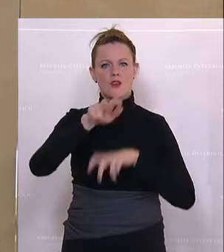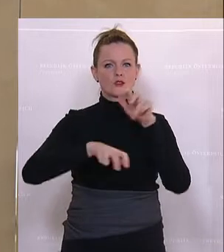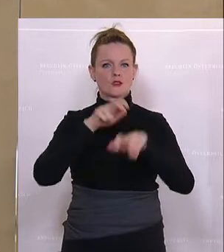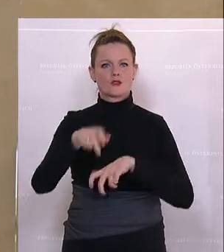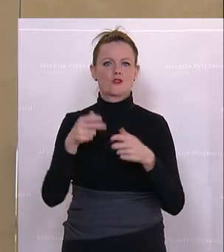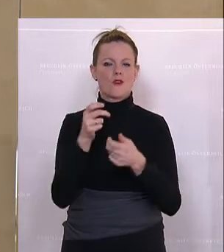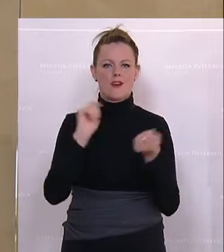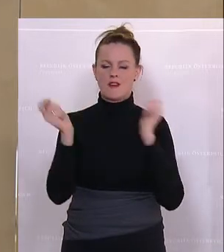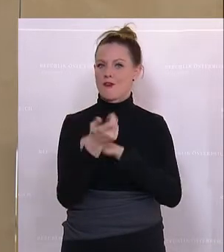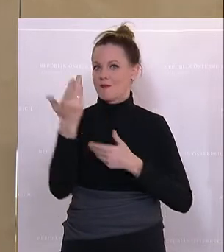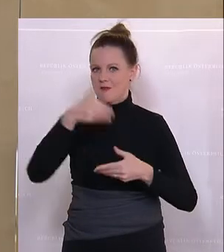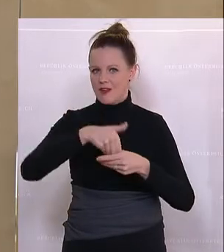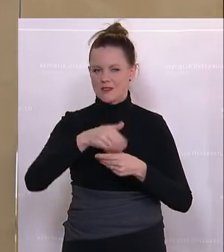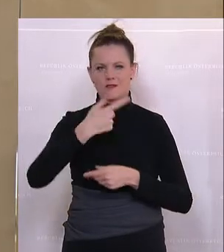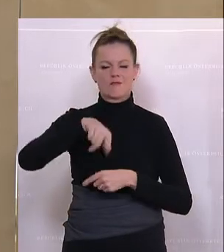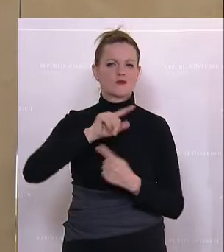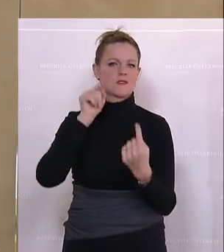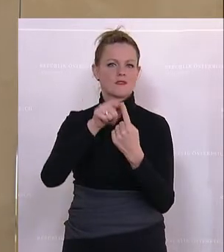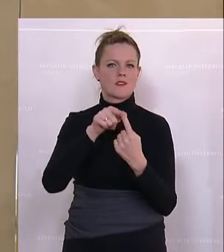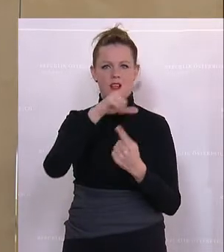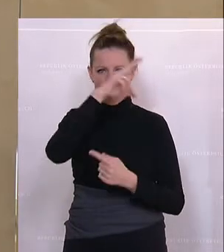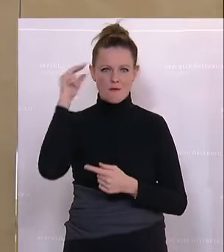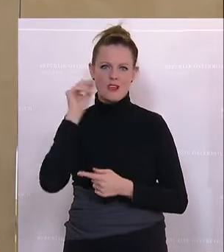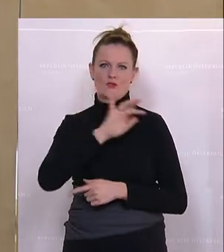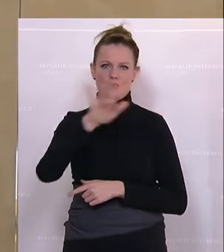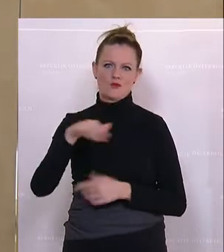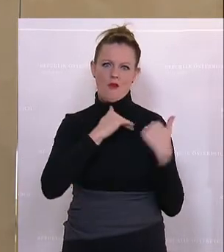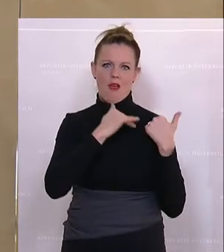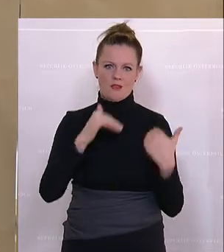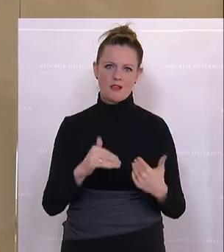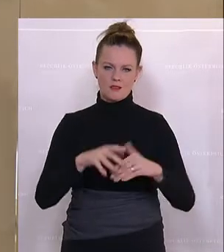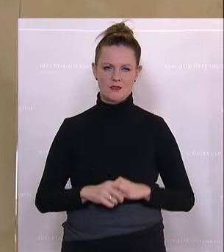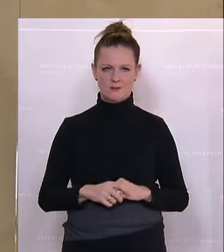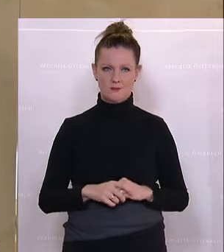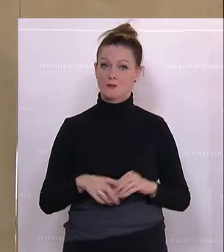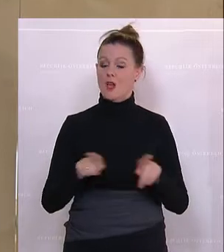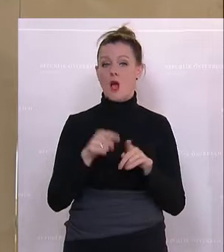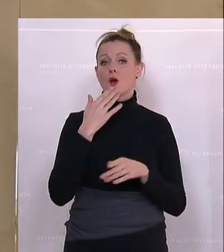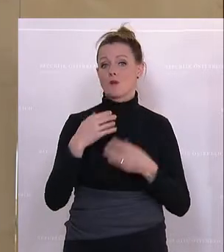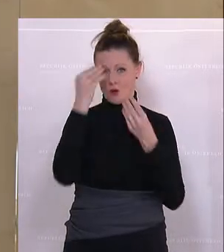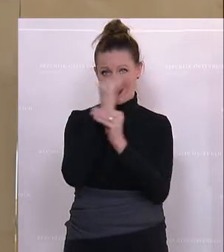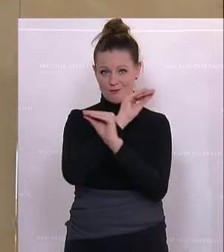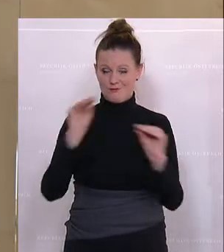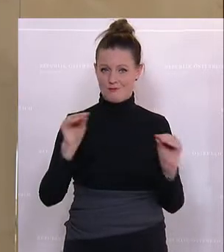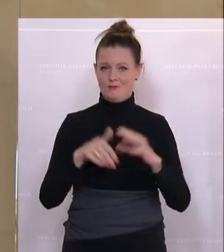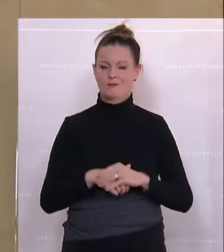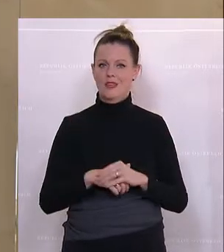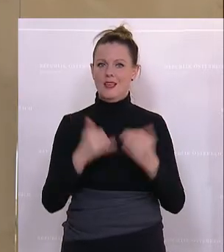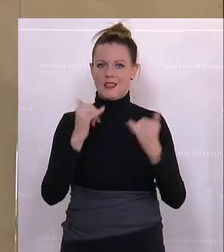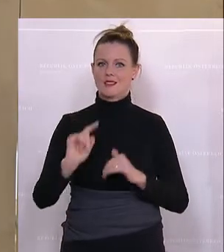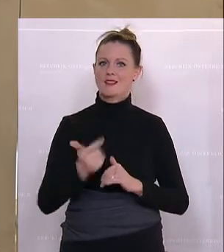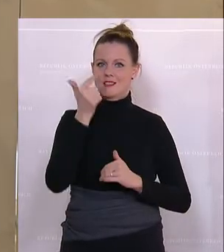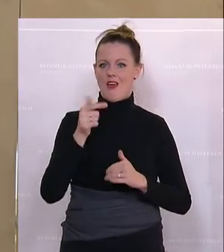klar. Wir wollen die Menschen in diesem Land entlasten. Ich darf auch darauf hinweisen, dass es eigentlich die zweite